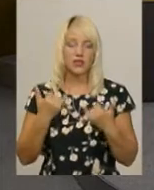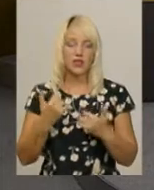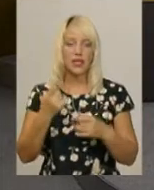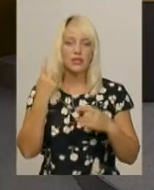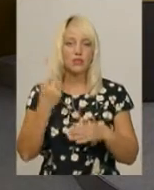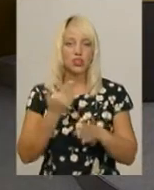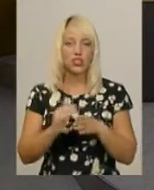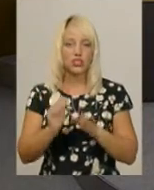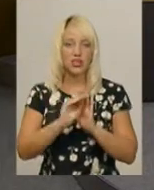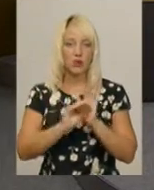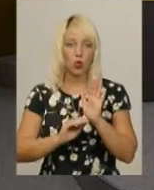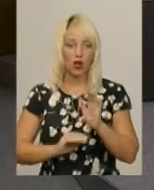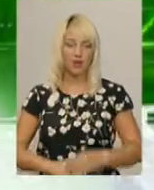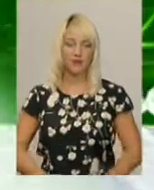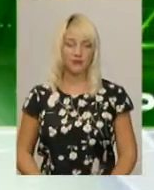першої частини програми.